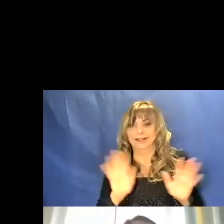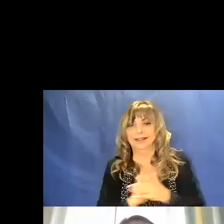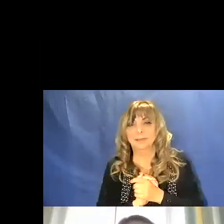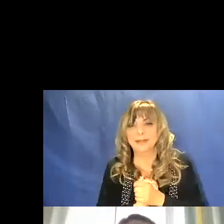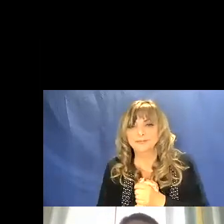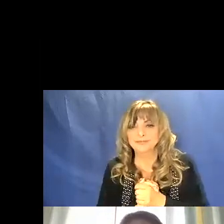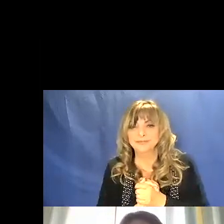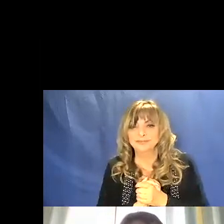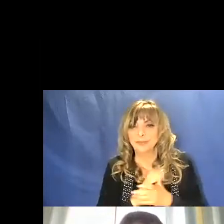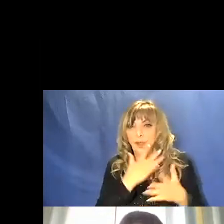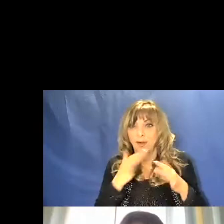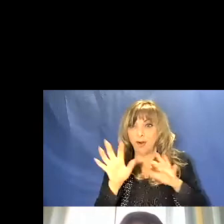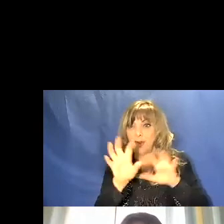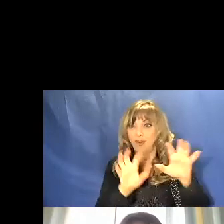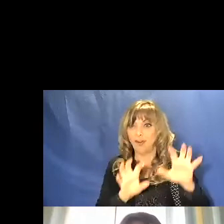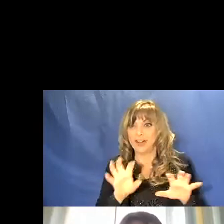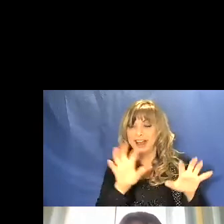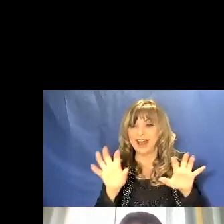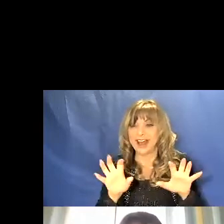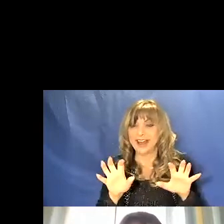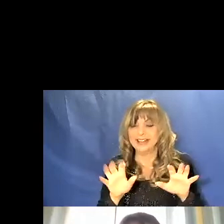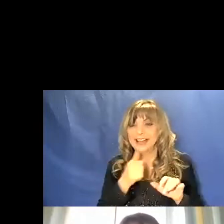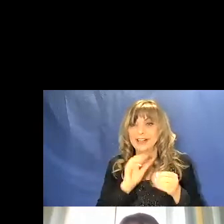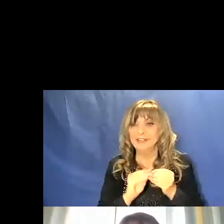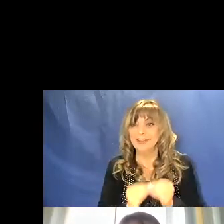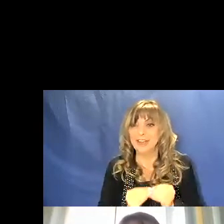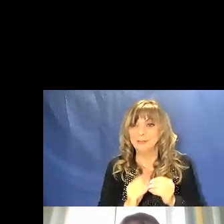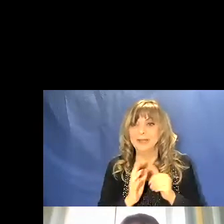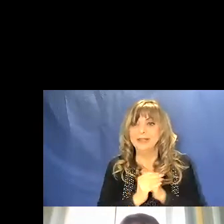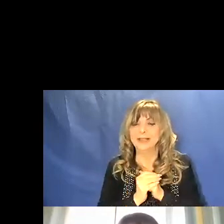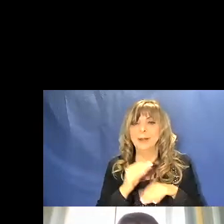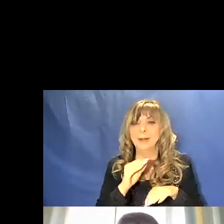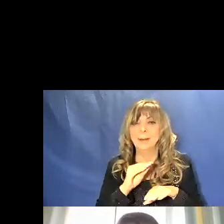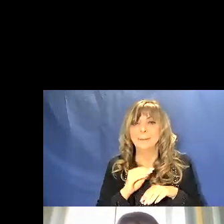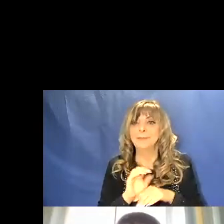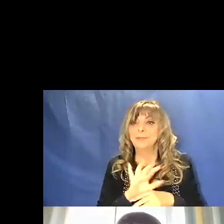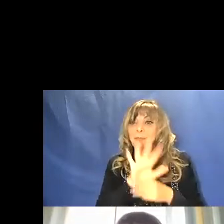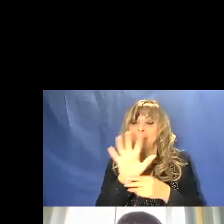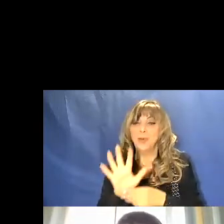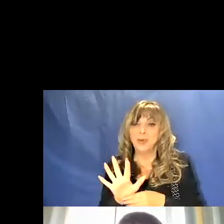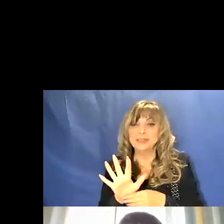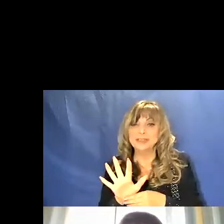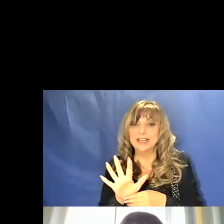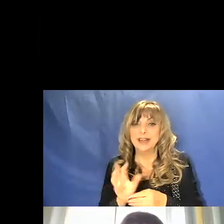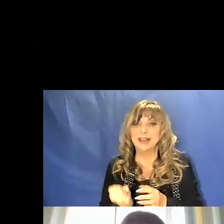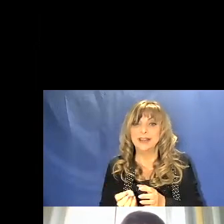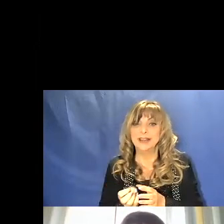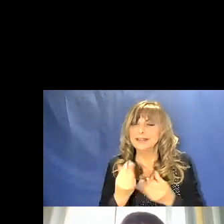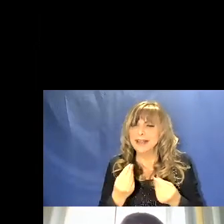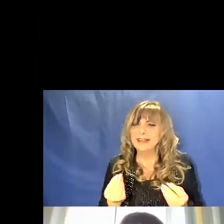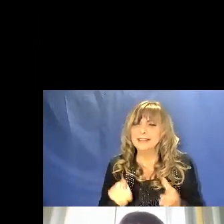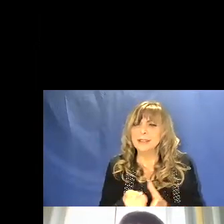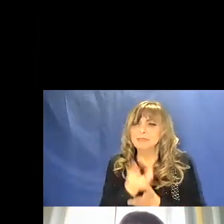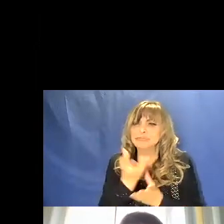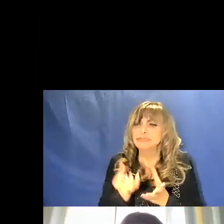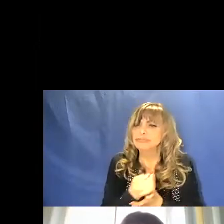immagine colorata, anche questa artificialmente, per mettere in evidenza l'emissione di vari elementi,